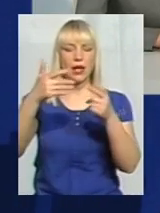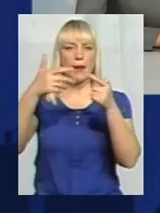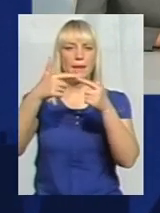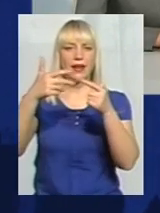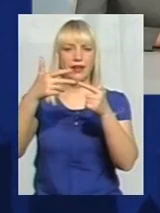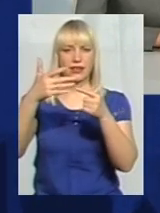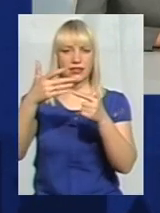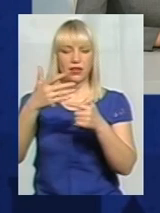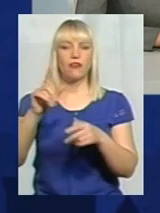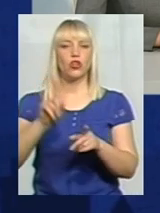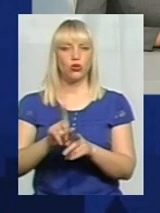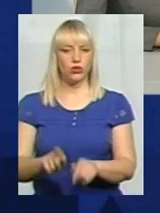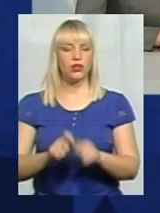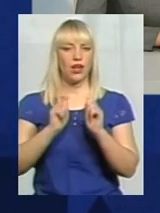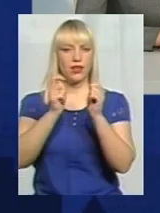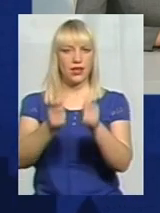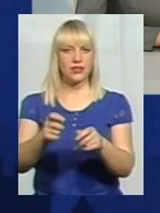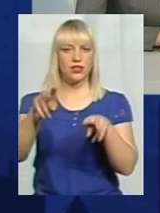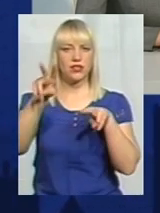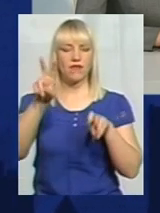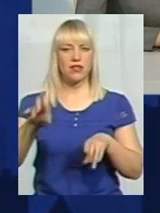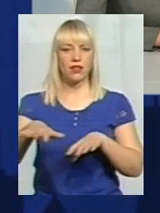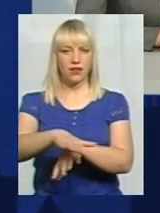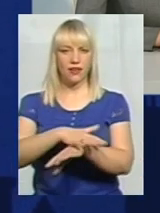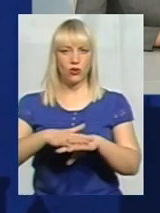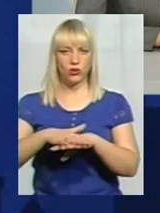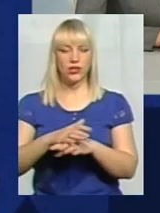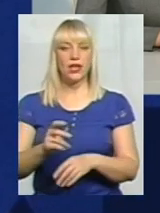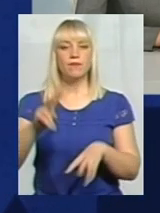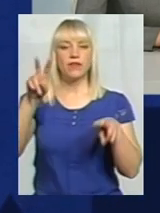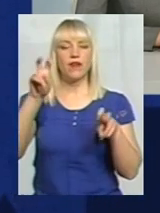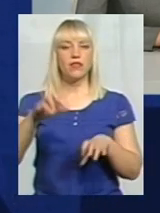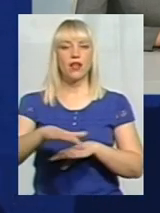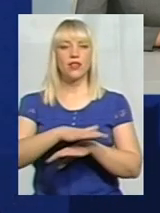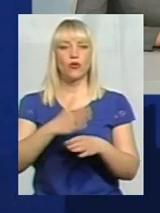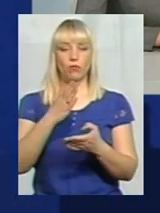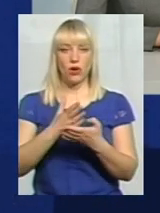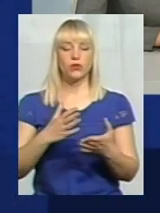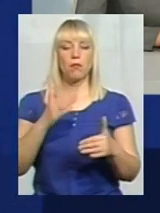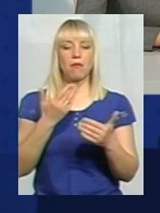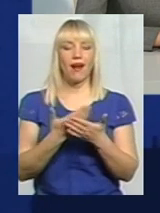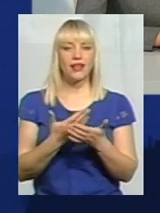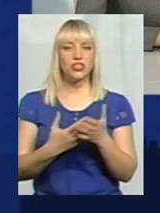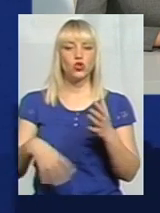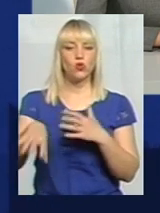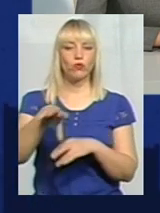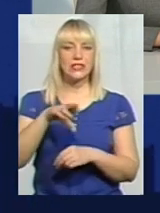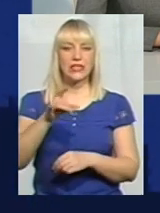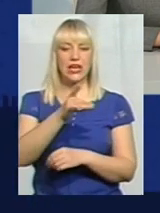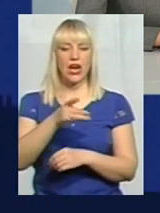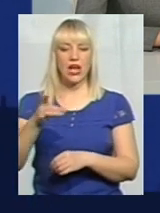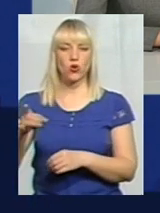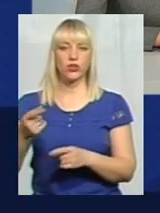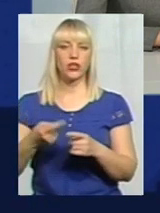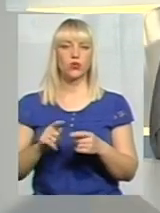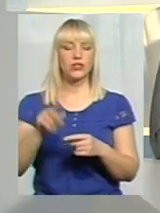звання народний. Звання народний мають практично у всіх районах, але в цифрах це